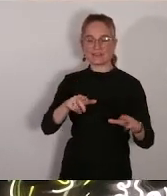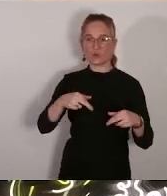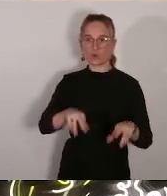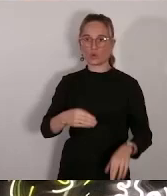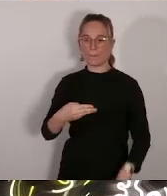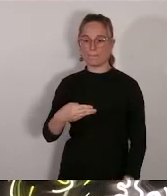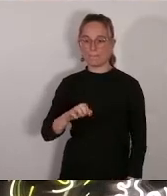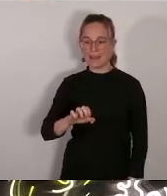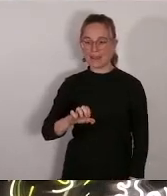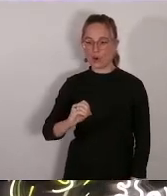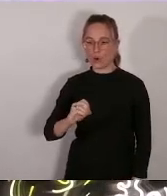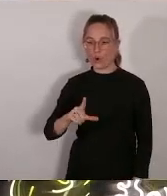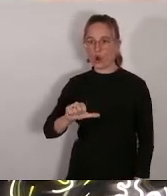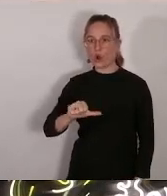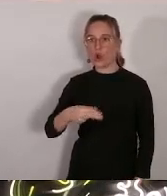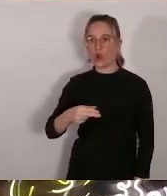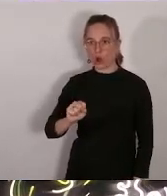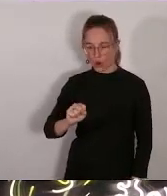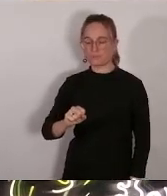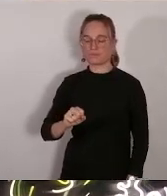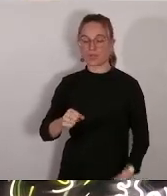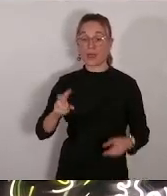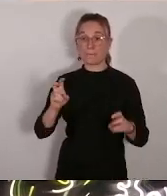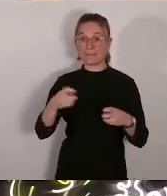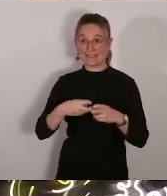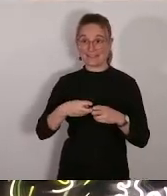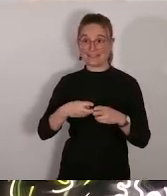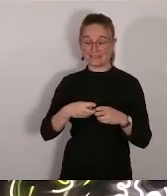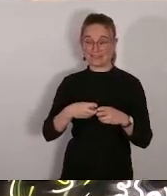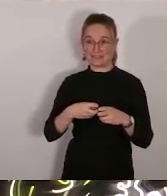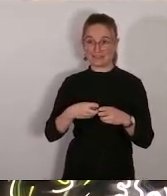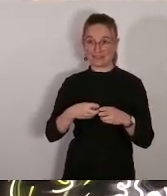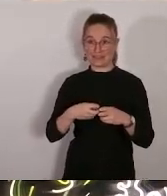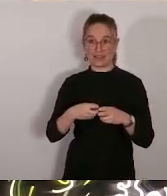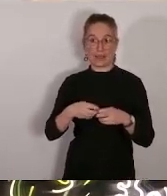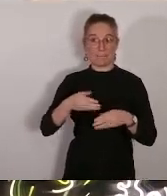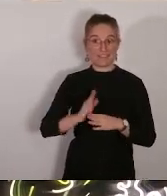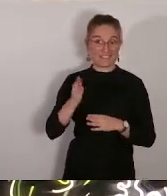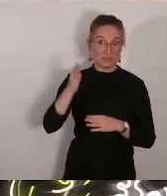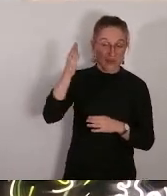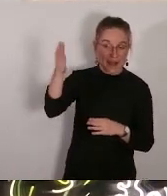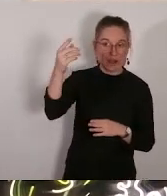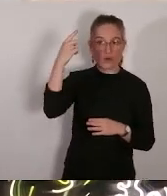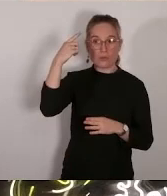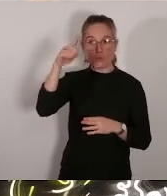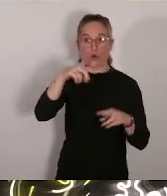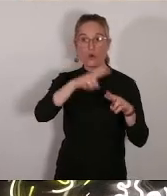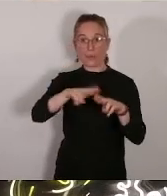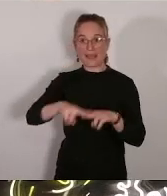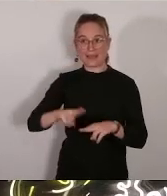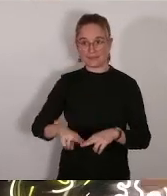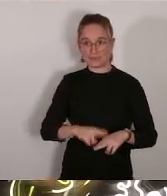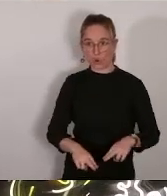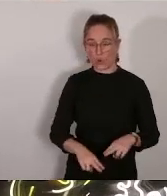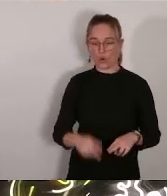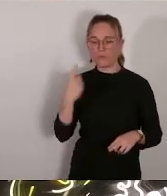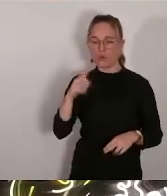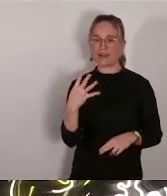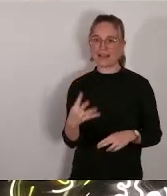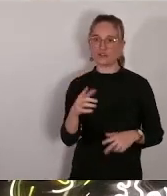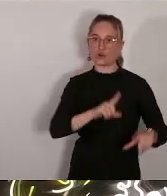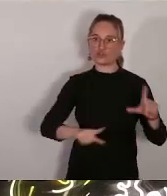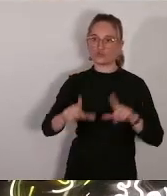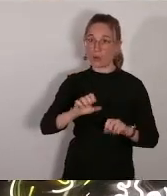les gens en prennent conscience le prix de revient prévisionnel de l'opération concernant les 4 logements s'élève à